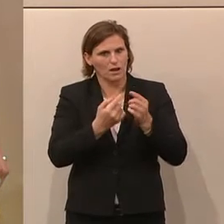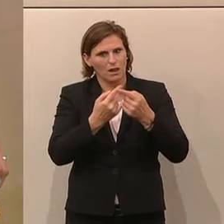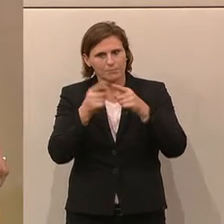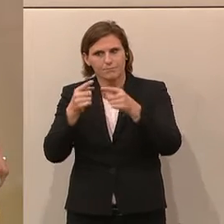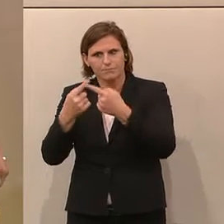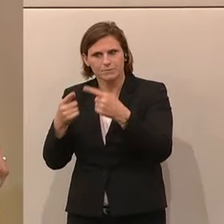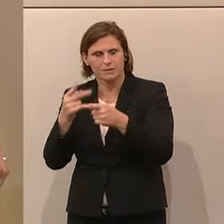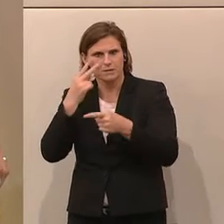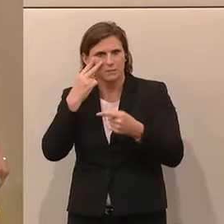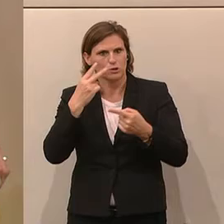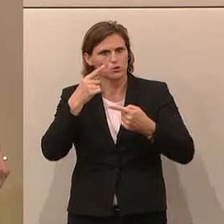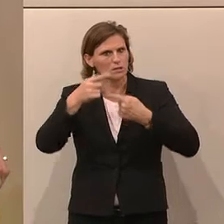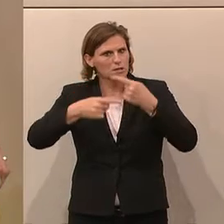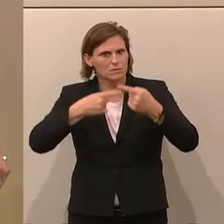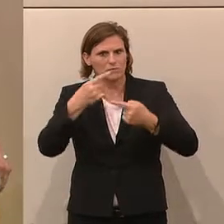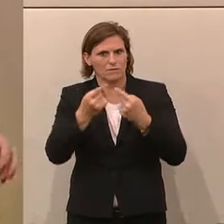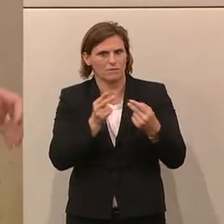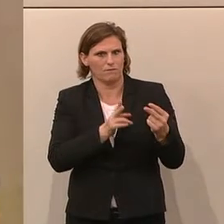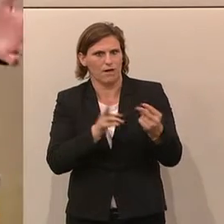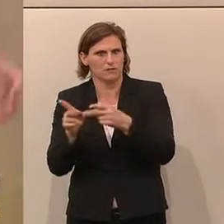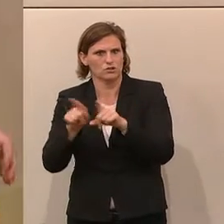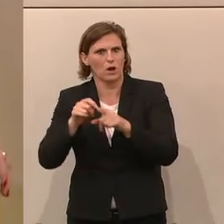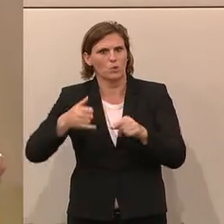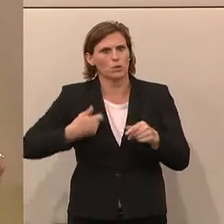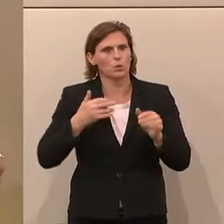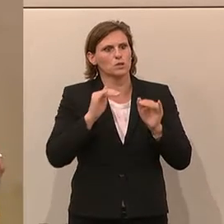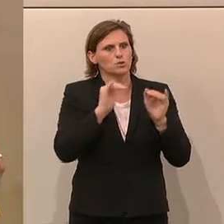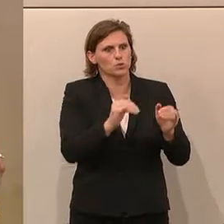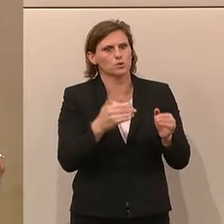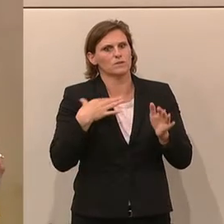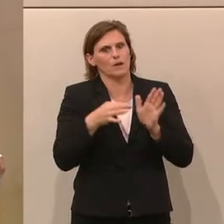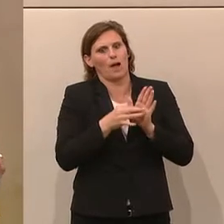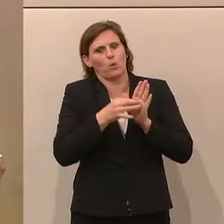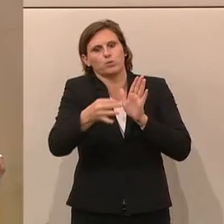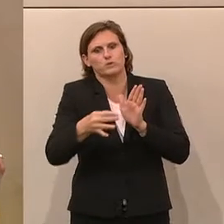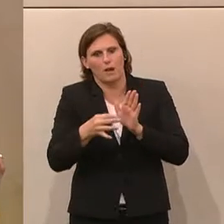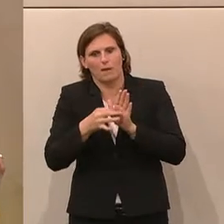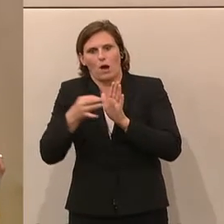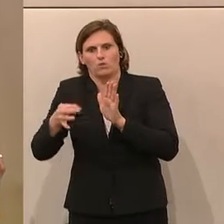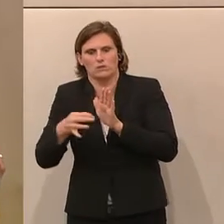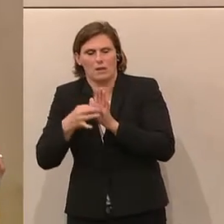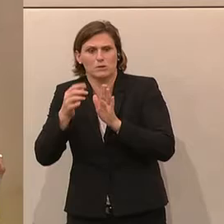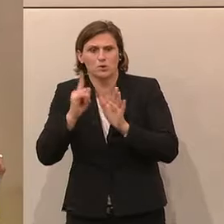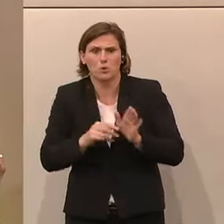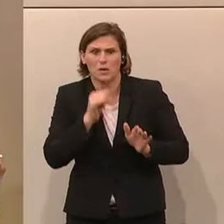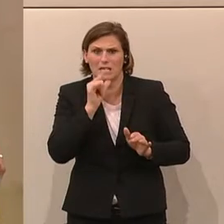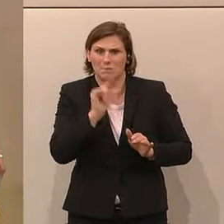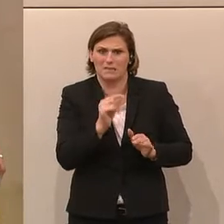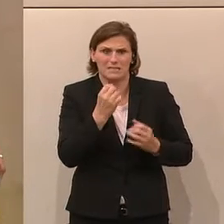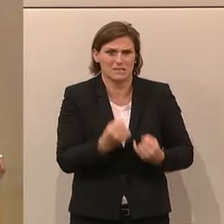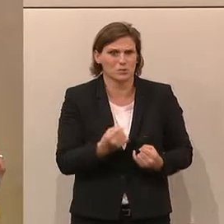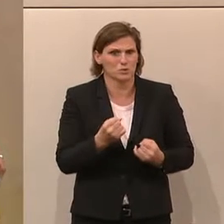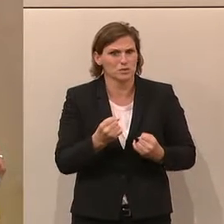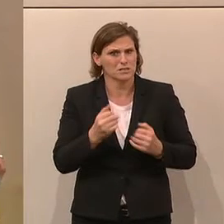Richtung geht, was den Jugendschutz betrifft. Hier nehmen sich wieder einzelne Bundesländer heraus. Das darf es bei der Mindestsicherung nicht geben. Das muss eine